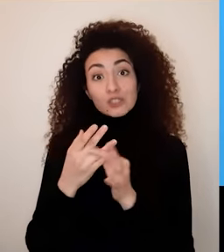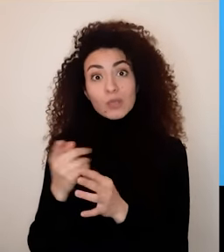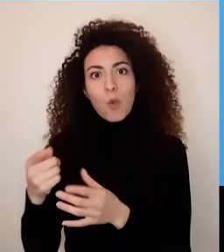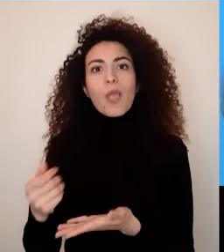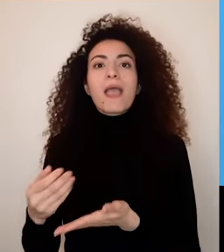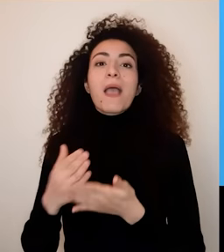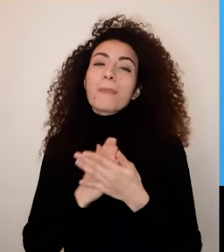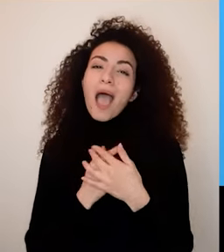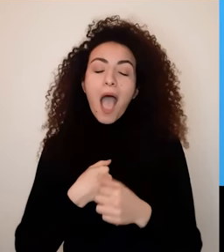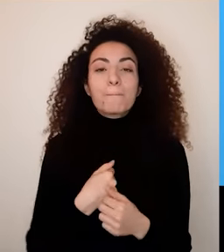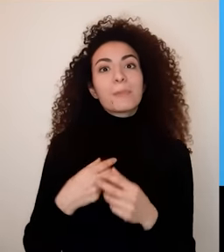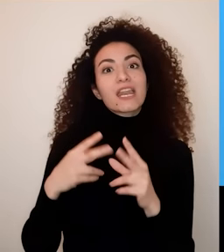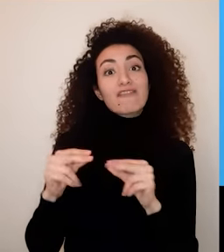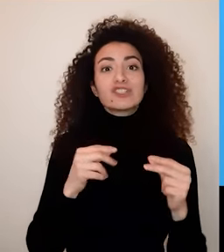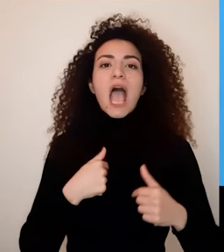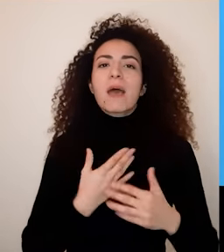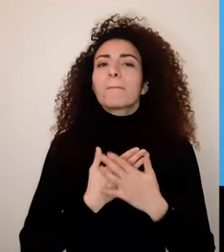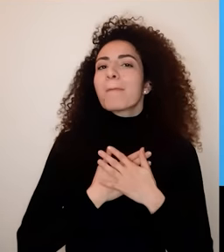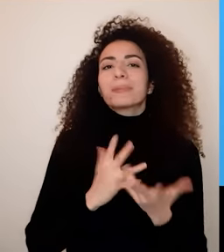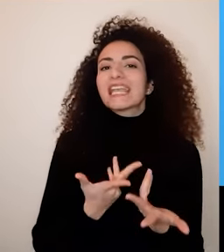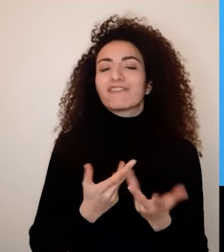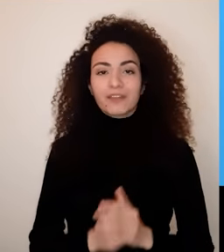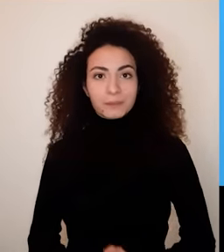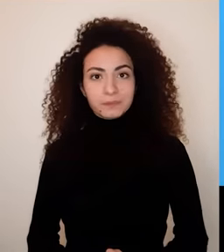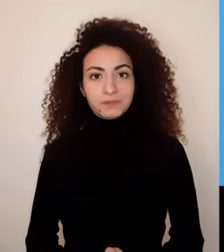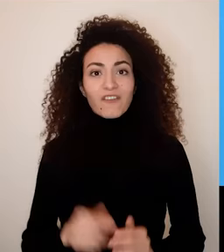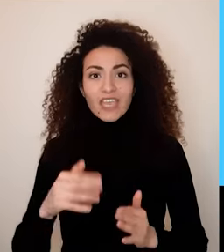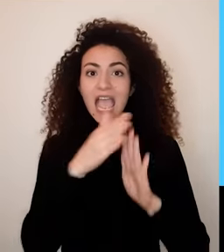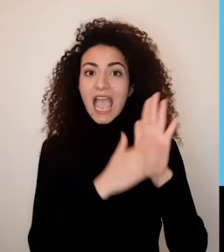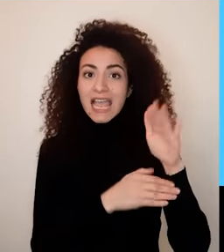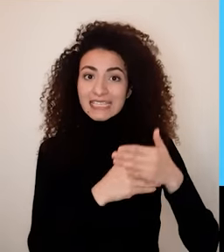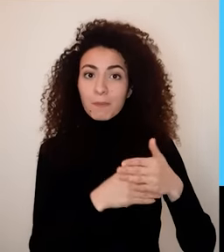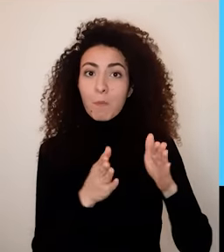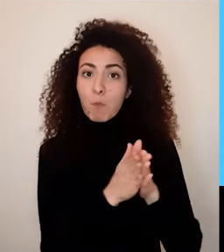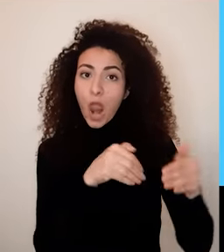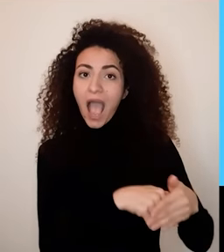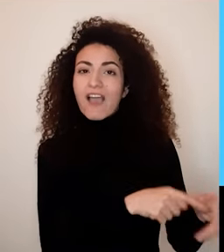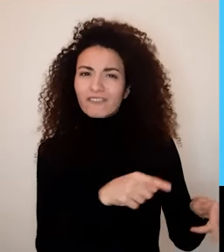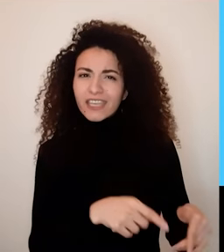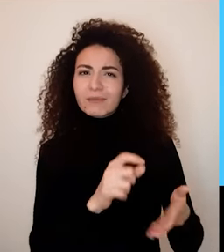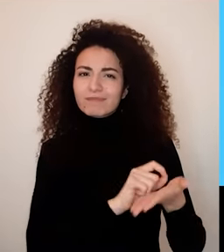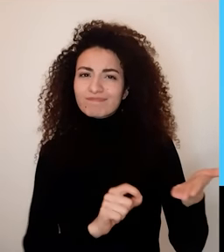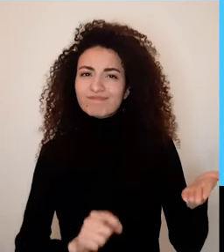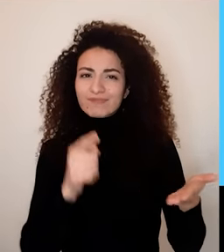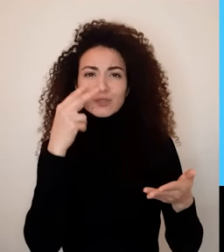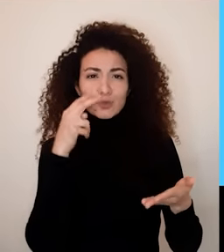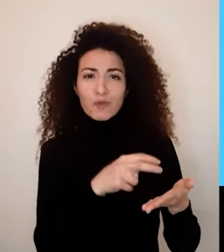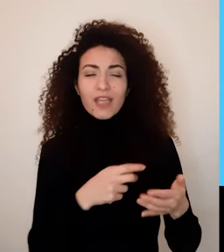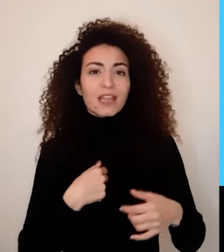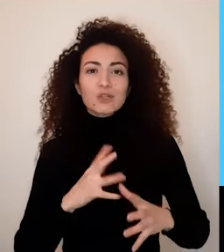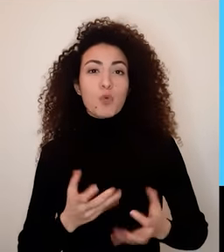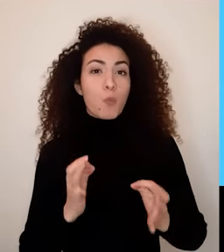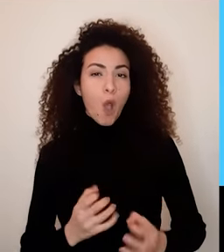بين كيف أنا بحب الآخر وكيف الآخر بيحب أنه ينحب بالملحق ممكن تجيبوا على استبيان لمعرفة